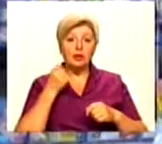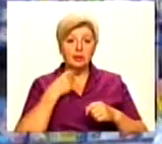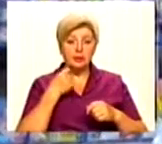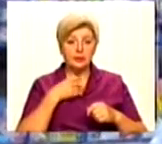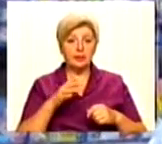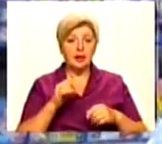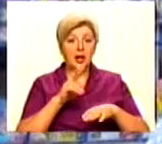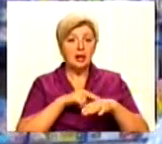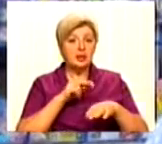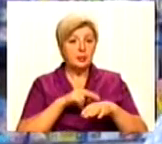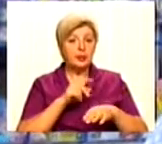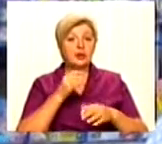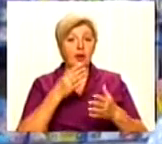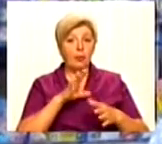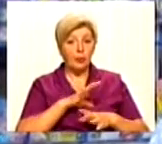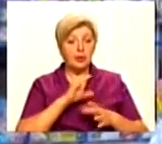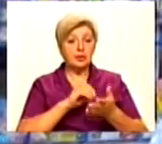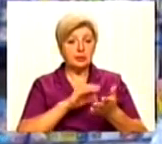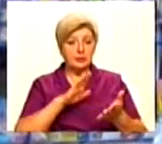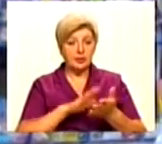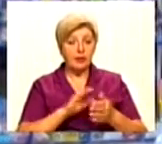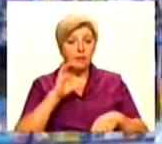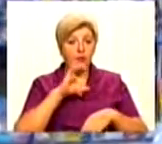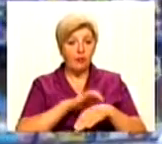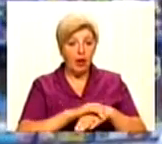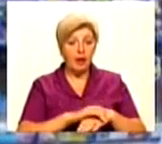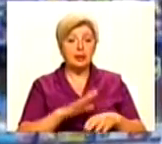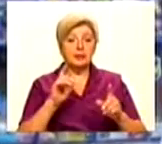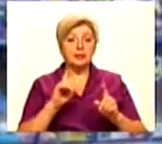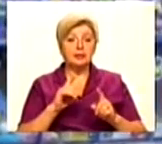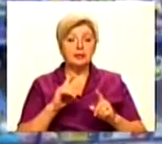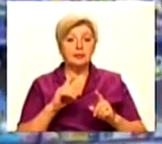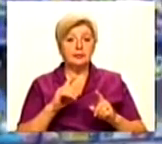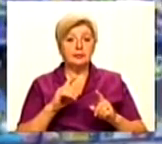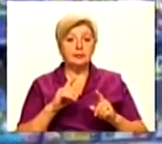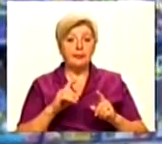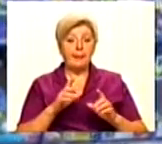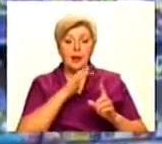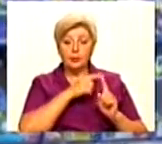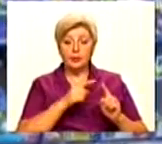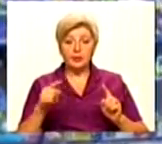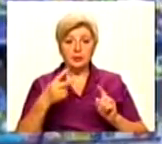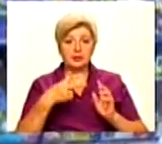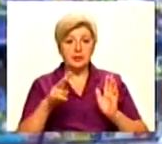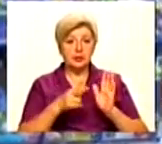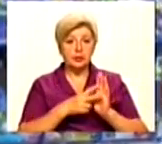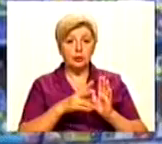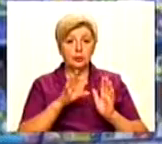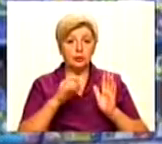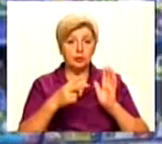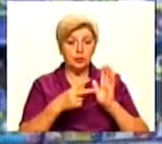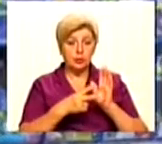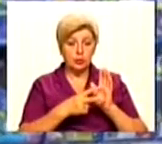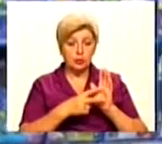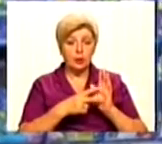інспекторами було зафіксовано факт в період з 27-го по 2-й